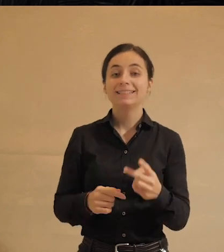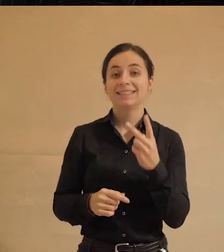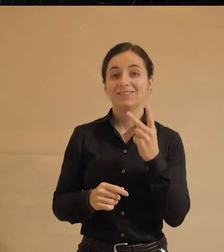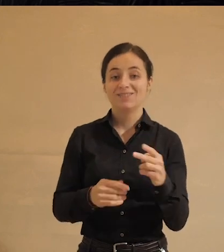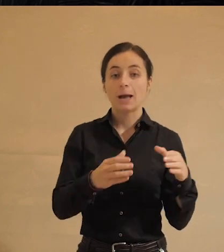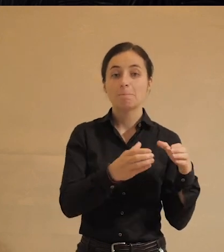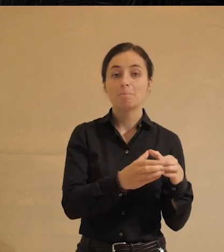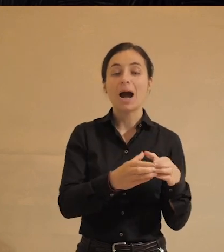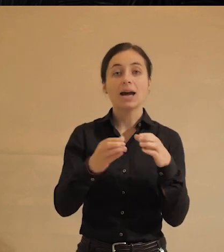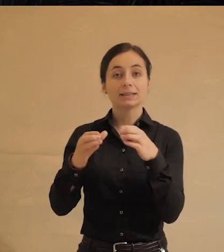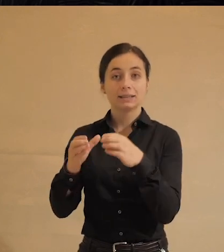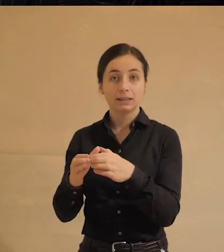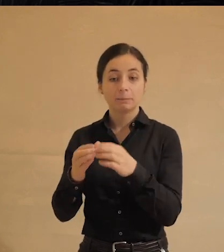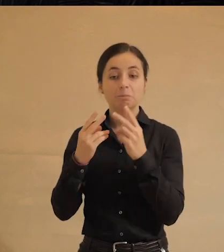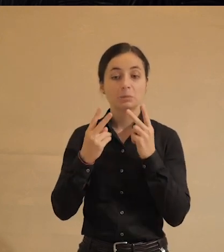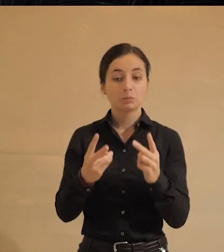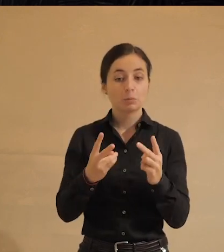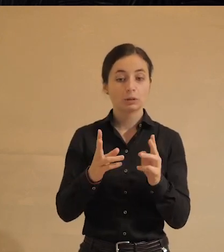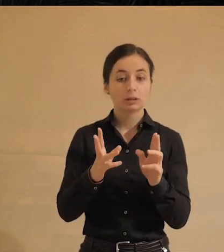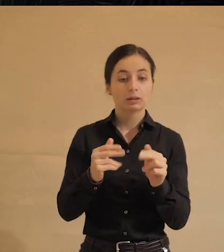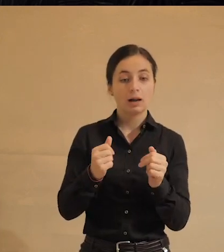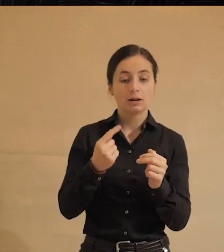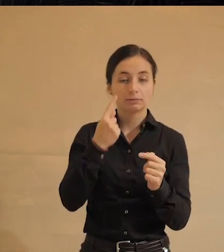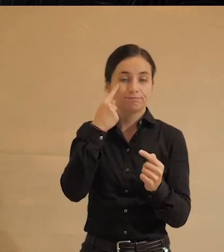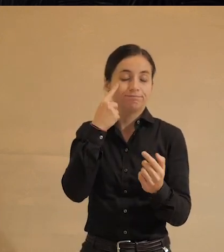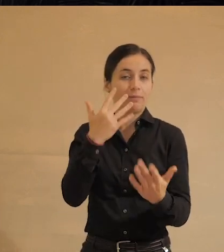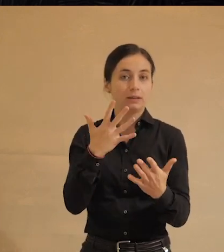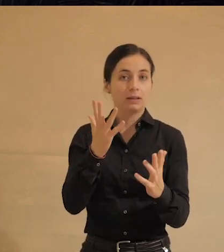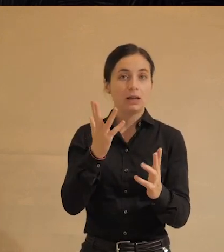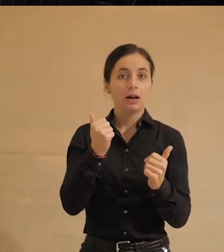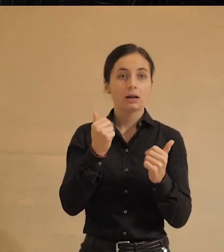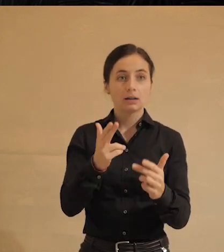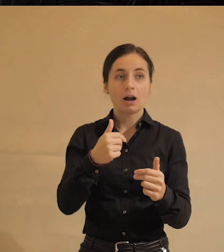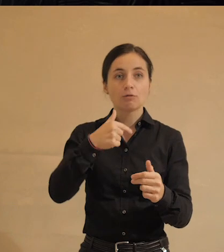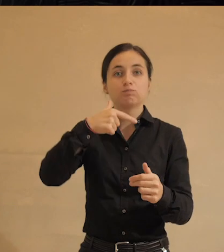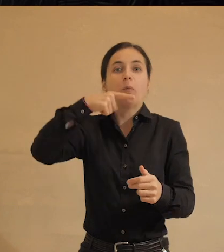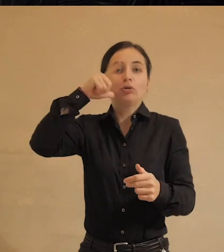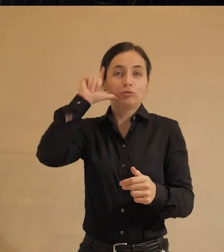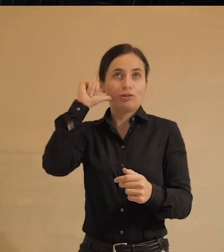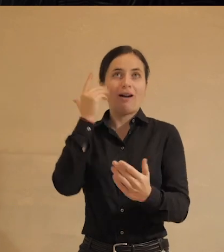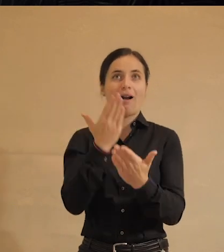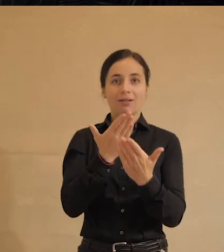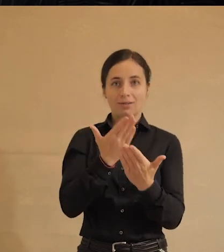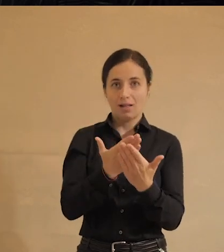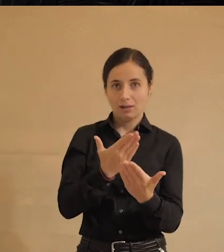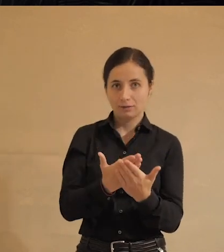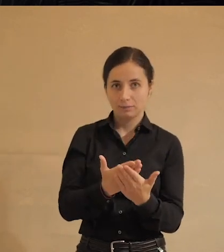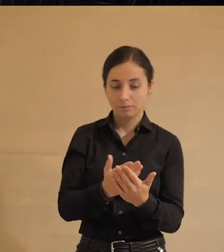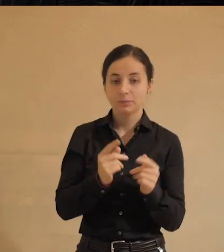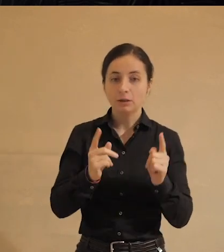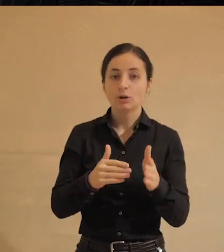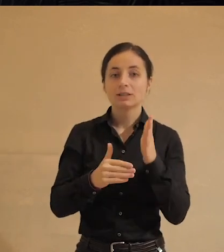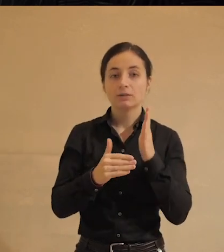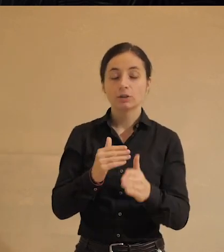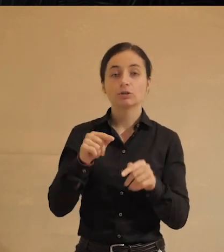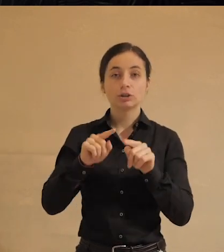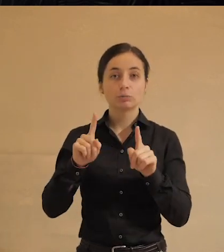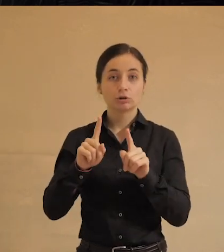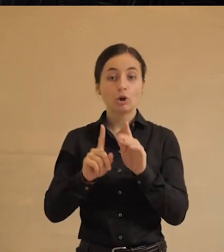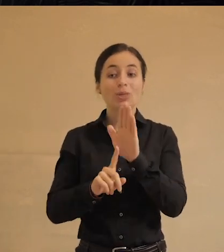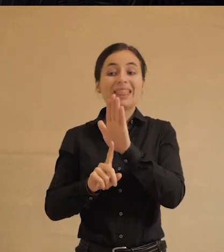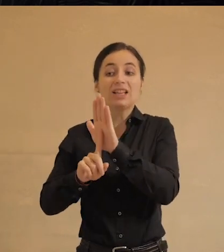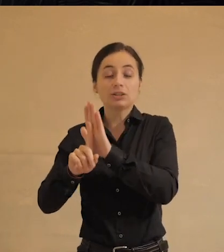партии выглядят совсем не так очевидно, как казалось еще буквально позавчера. Опять же, завершу тем, с чего я начала,